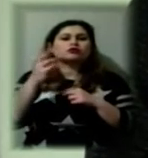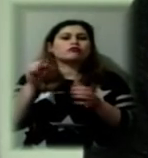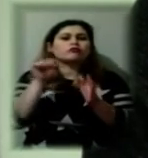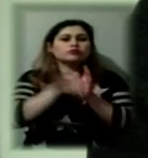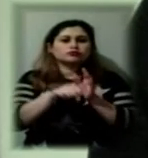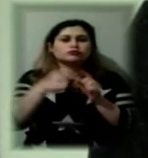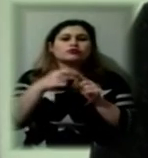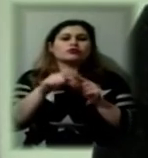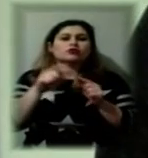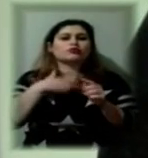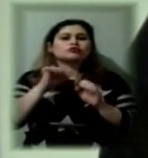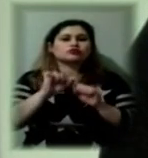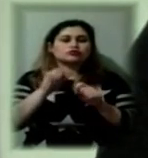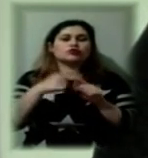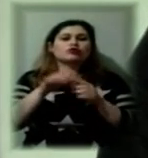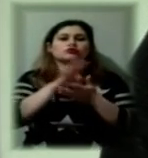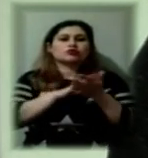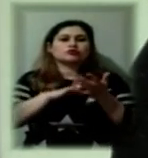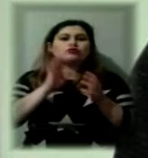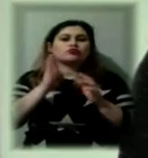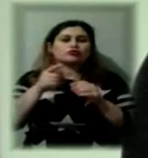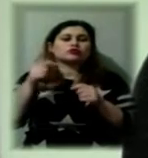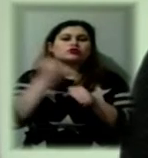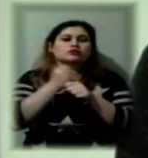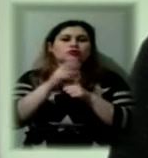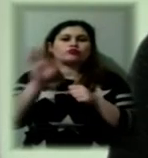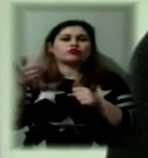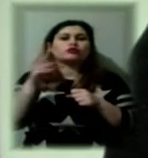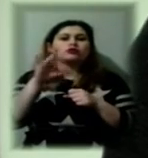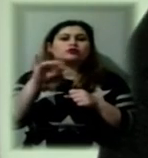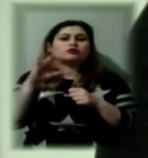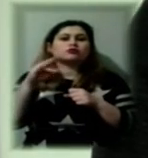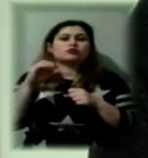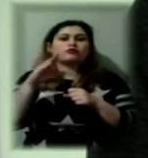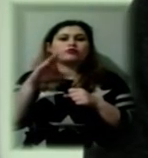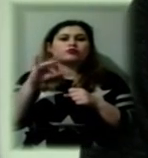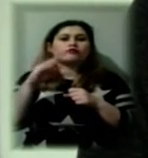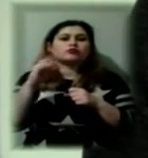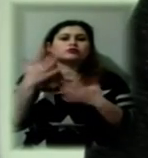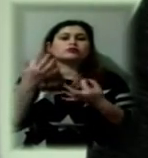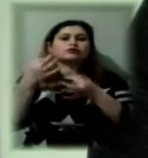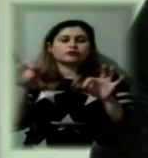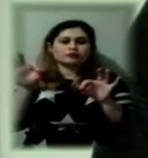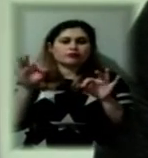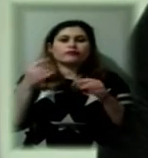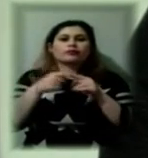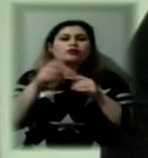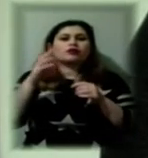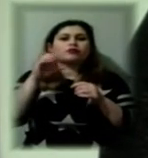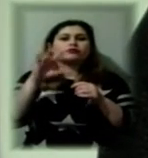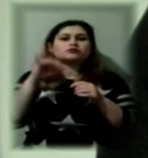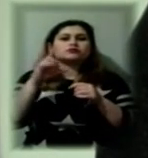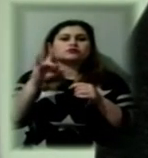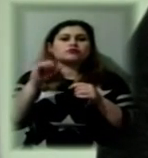останність може продовжувати вчиняти інші кримінальні правопорушення. Заградено це, вважаємо, що апеляційний скарг сторони захисту не